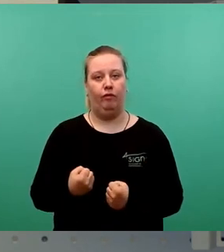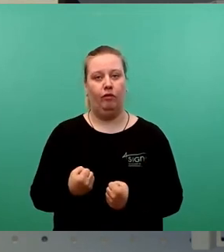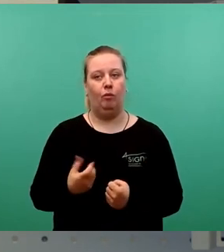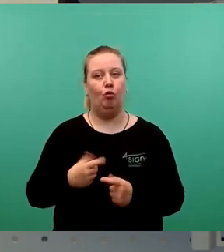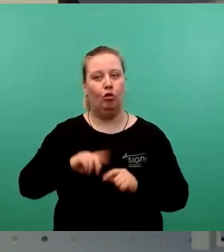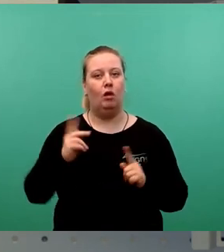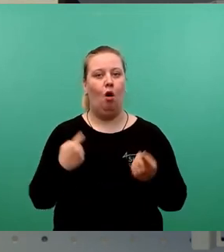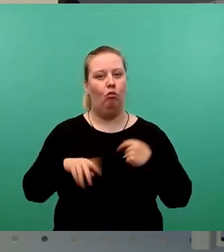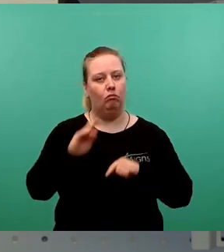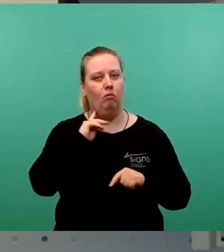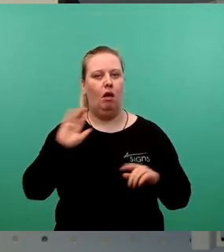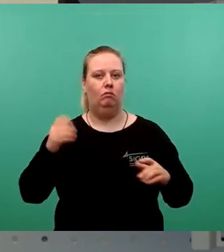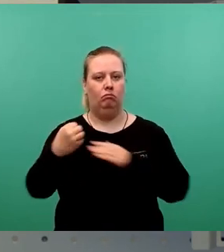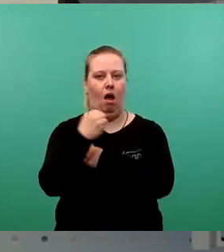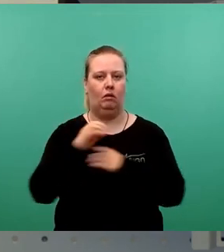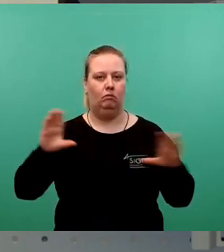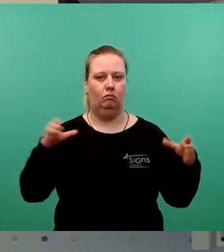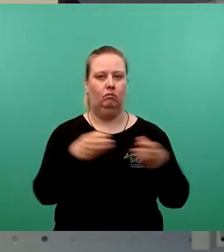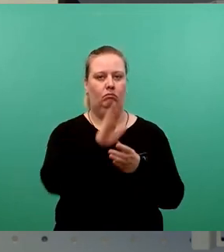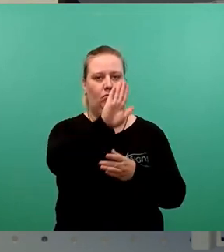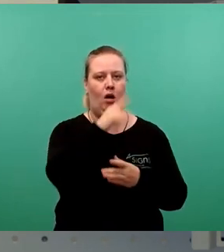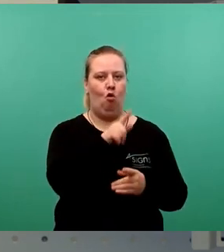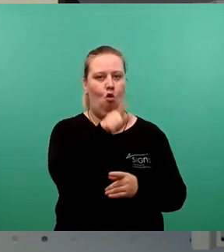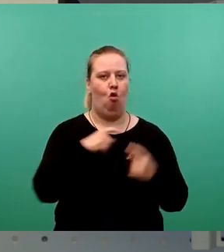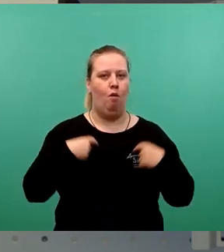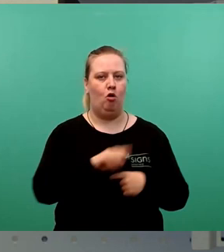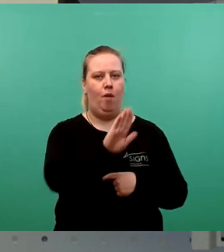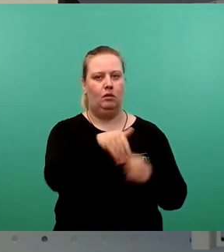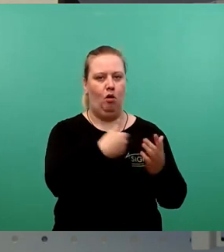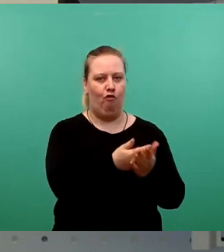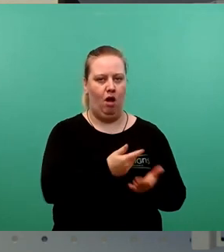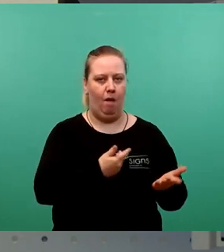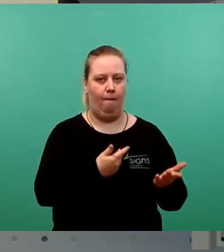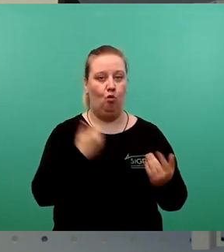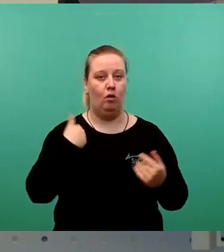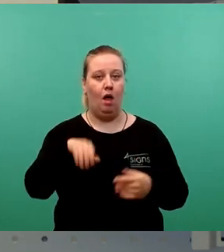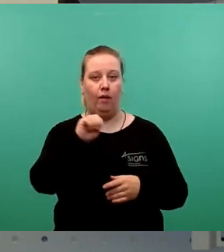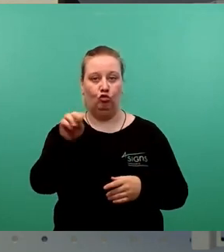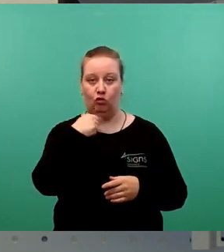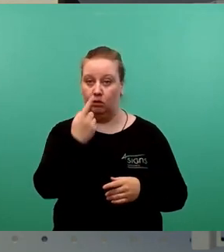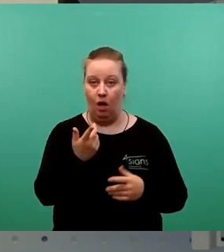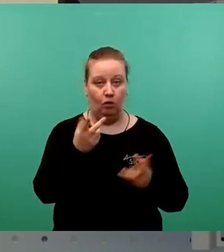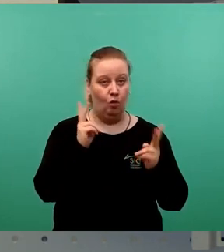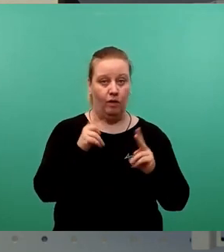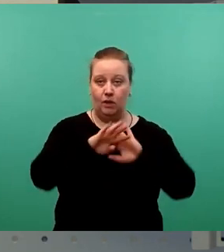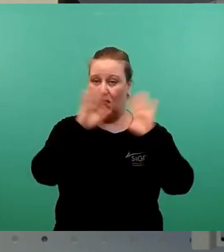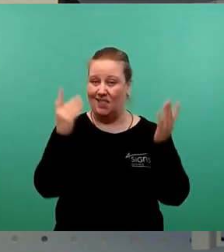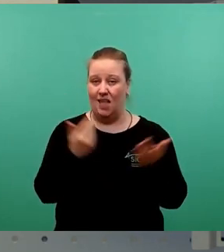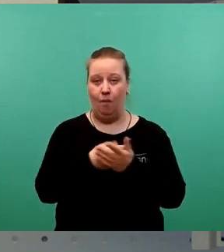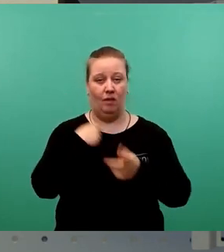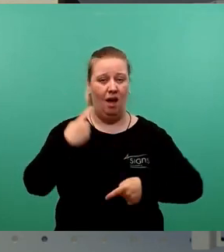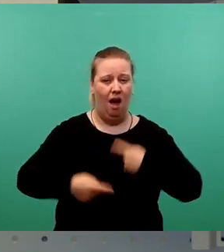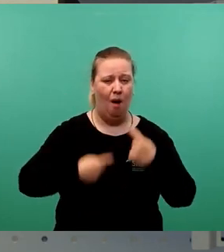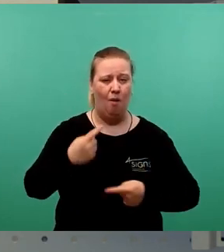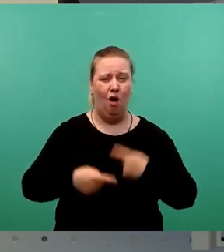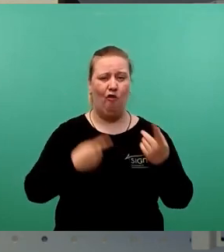Machtkumulation beim OB im Geschäftsbereich. Und ich glaube, Herr Mattes hat es gesagt, wir hätten die ganze Geschichte, diesen ganzen Vorgang,